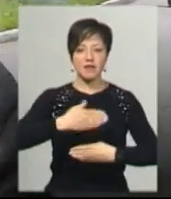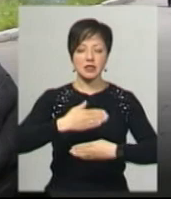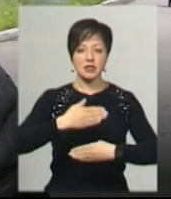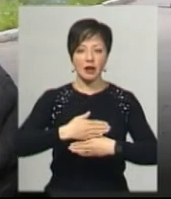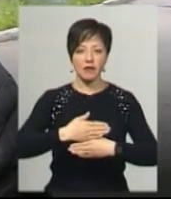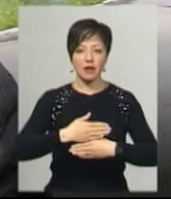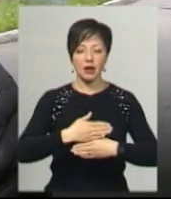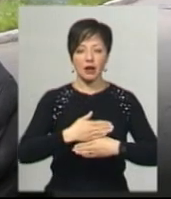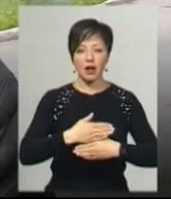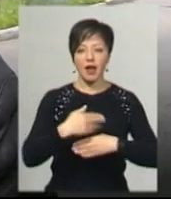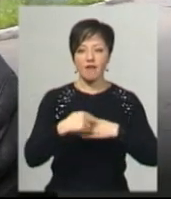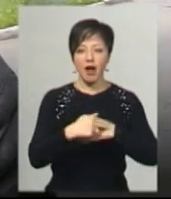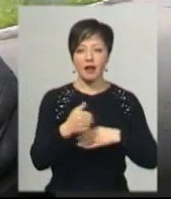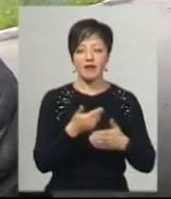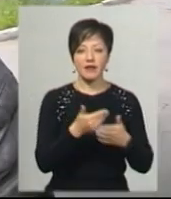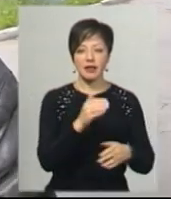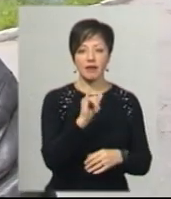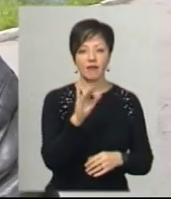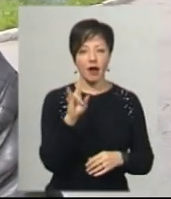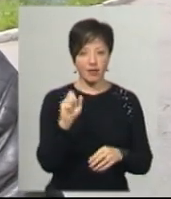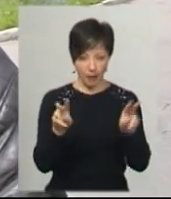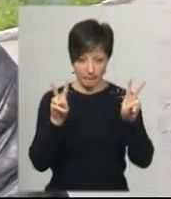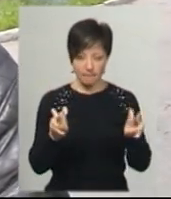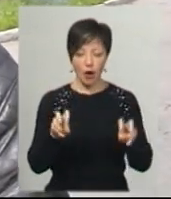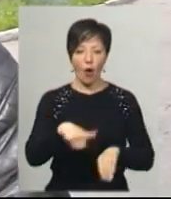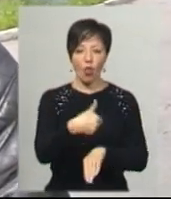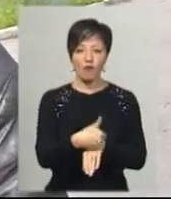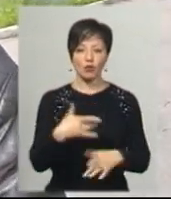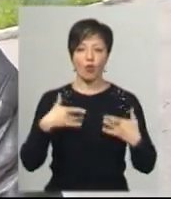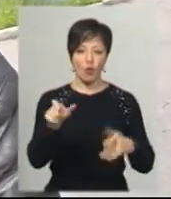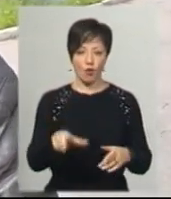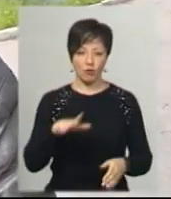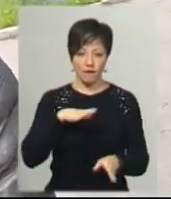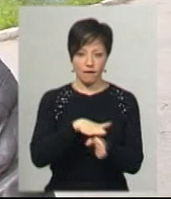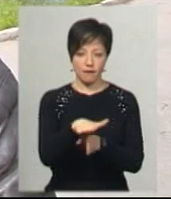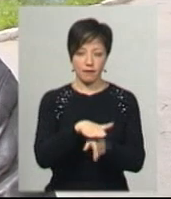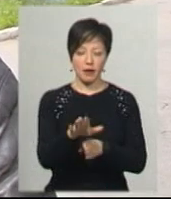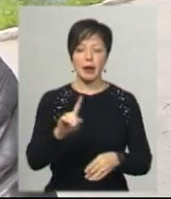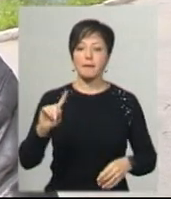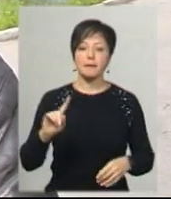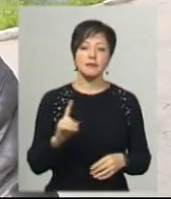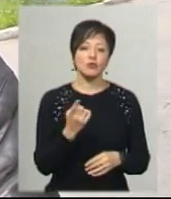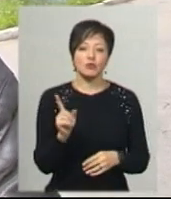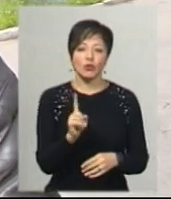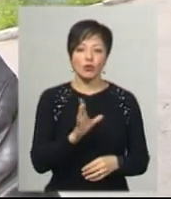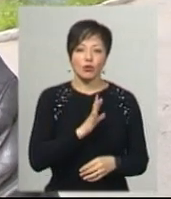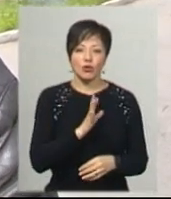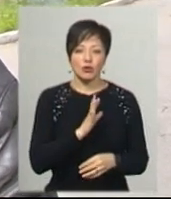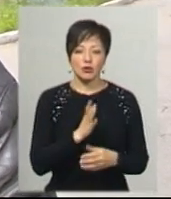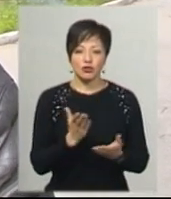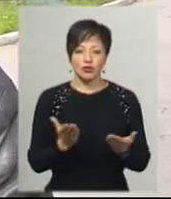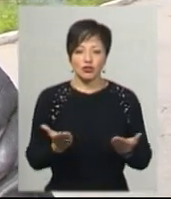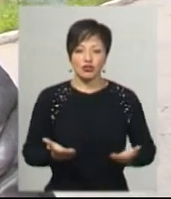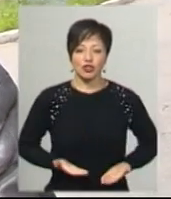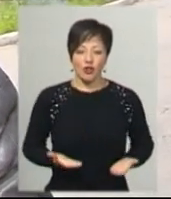роль його «Євангелія від Івана», де він лавав одну з головних ролей. Це, напевно, було те, що жило в